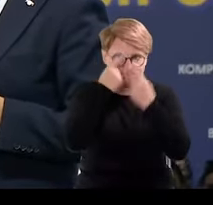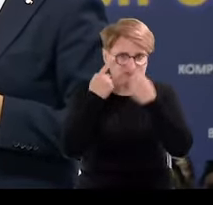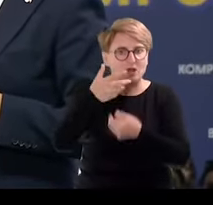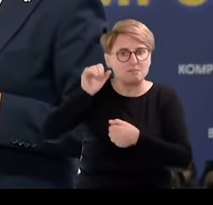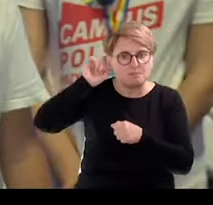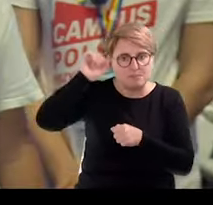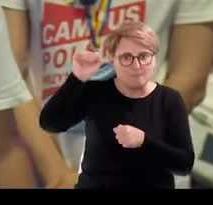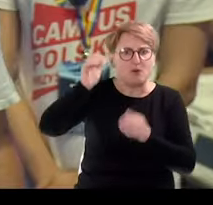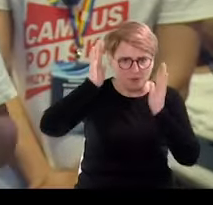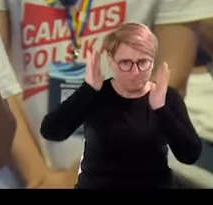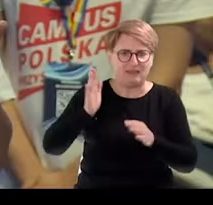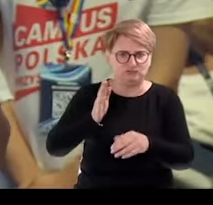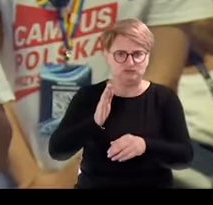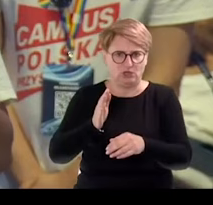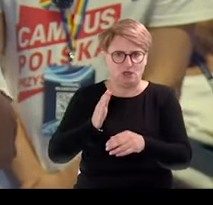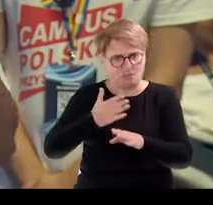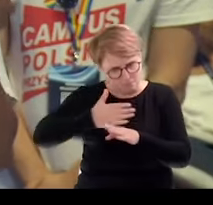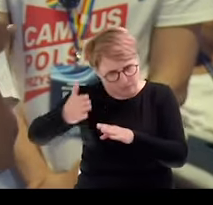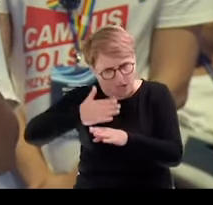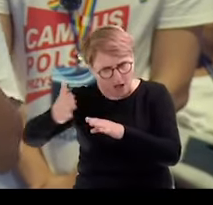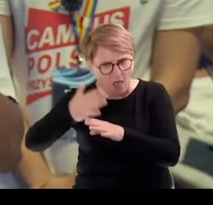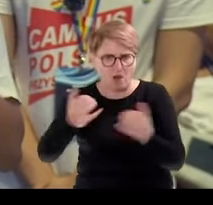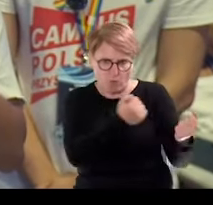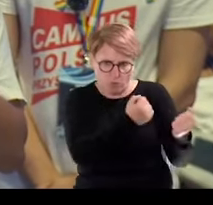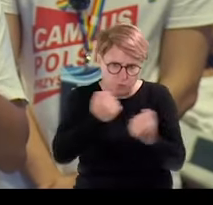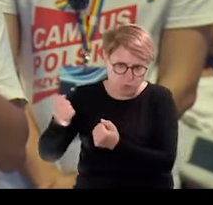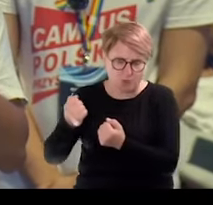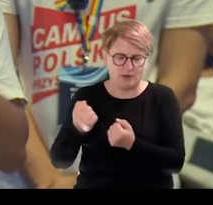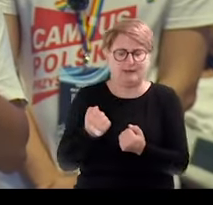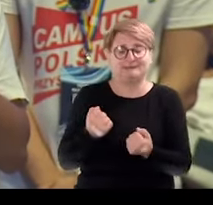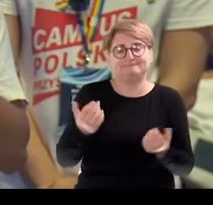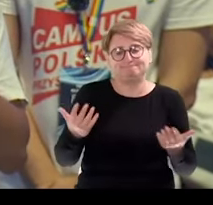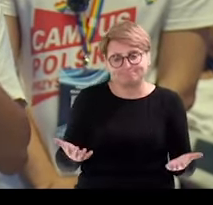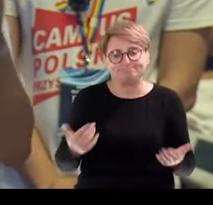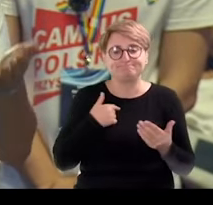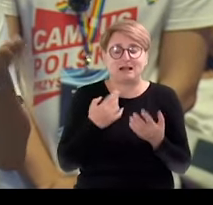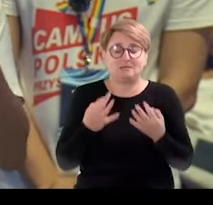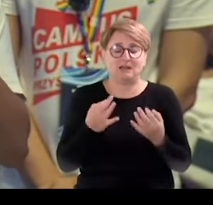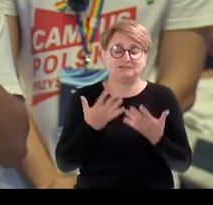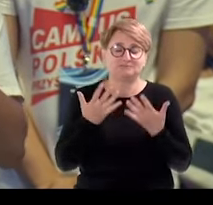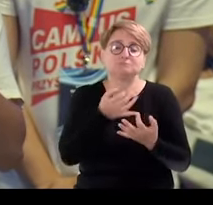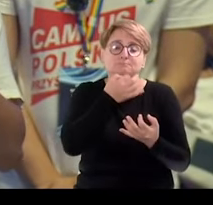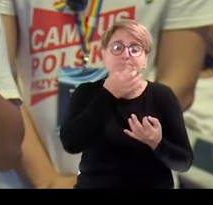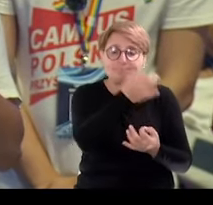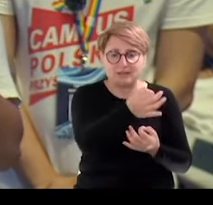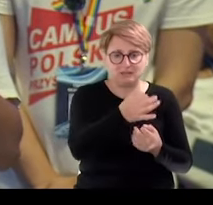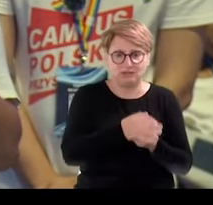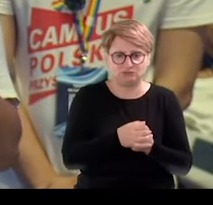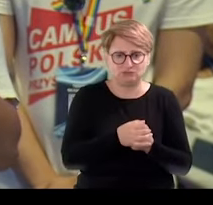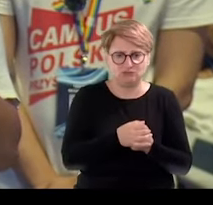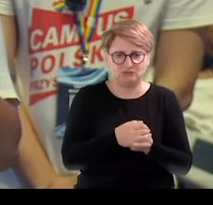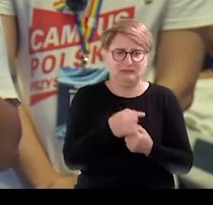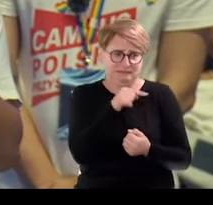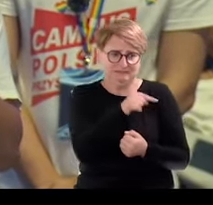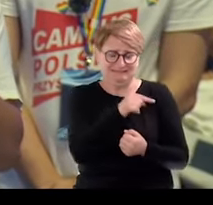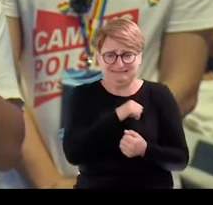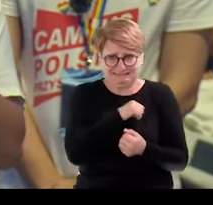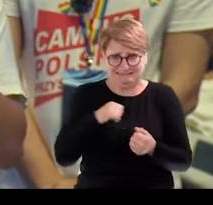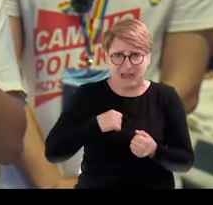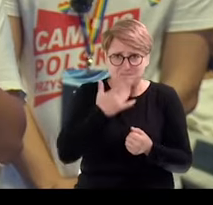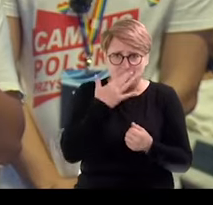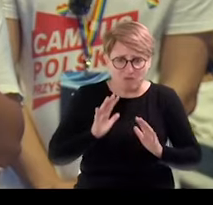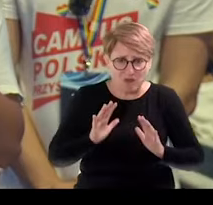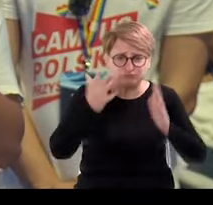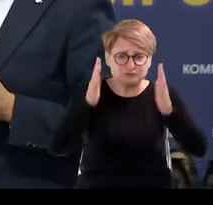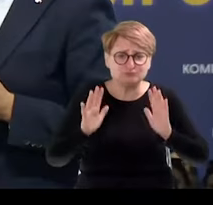zachowamy na dłużej. Dlatego chciałem też zapytać Pana Premiera, też odnosząc się do protestów, o których Pan Premier mówił,